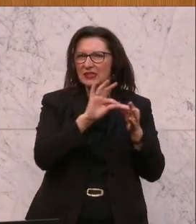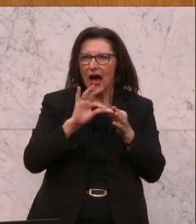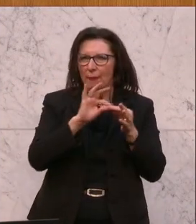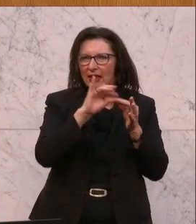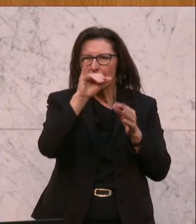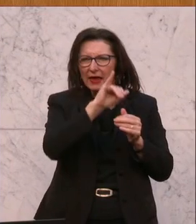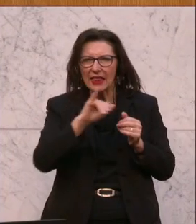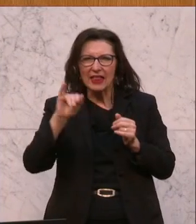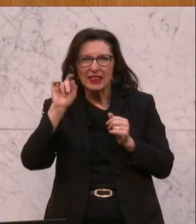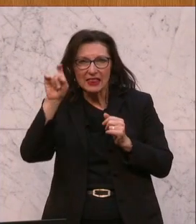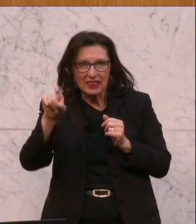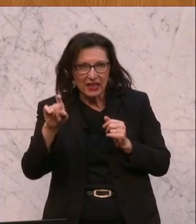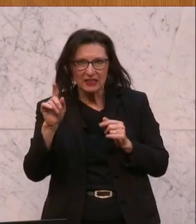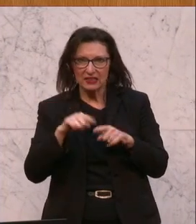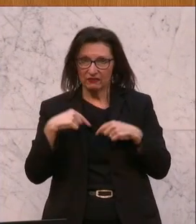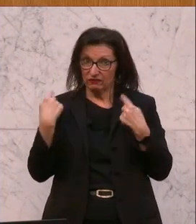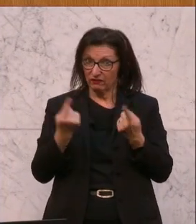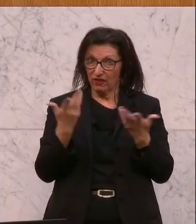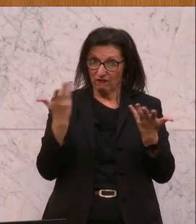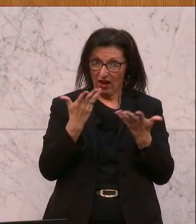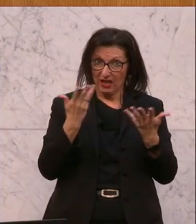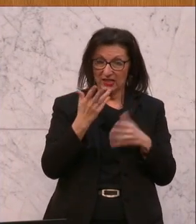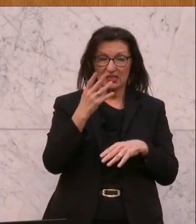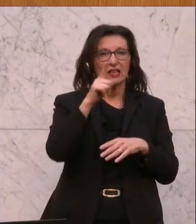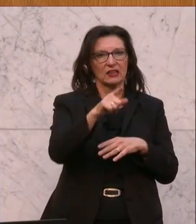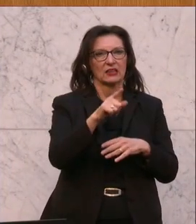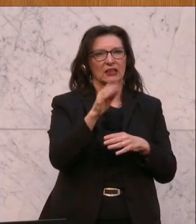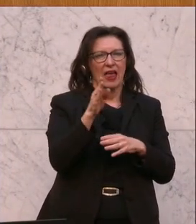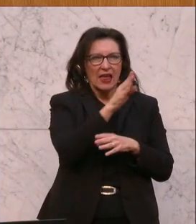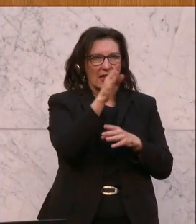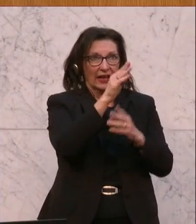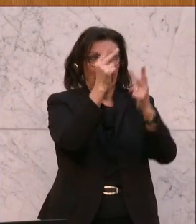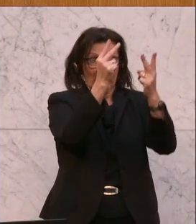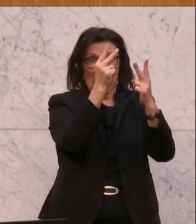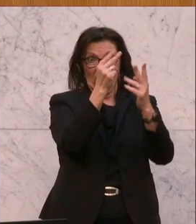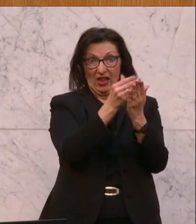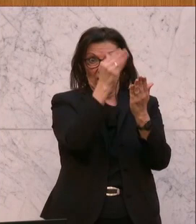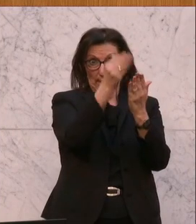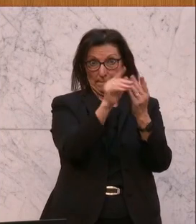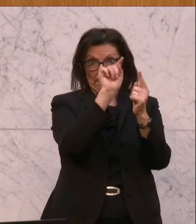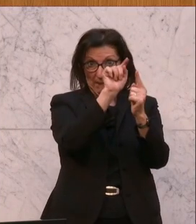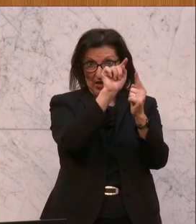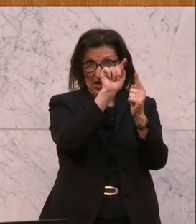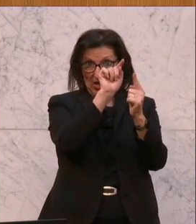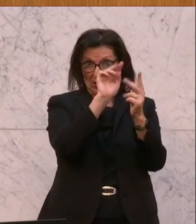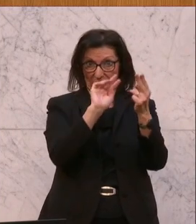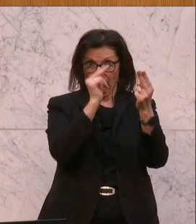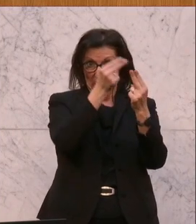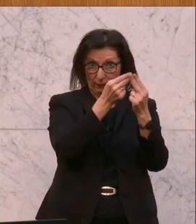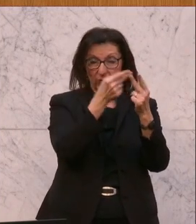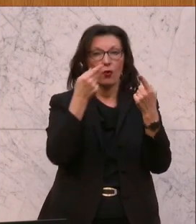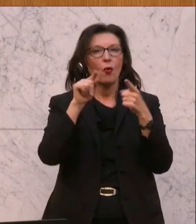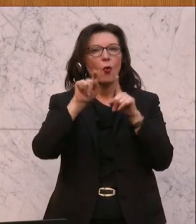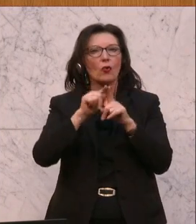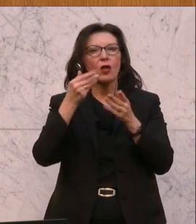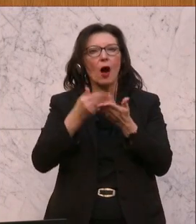bestehend aus der Glättung, die Indexierung der Richtwertmieten, der Kategorienmieten und der Valorisierung der